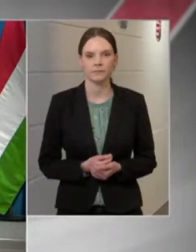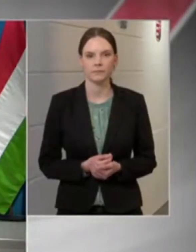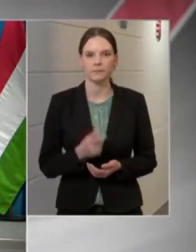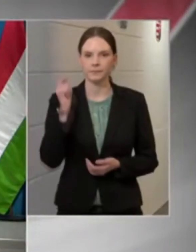tisztifőorvos.